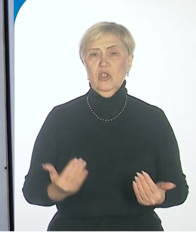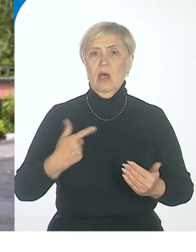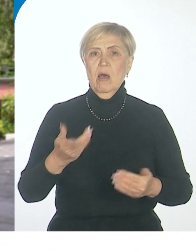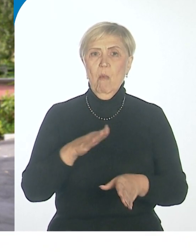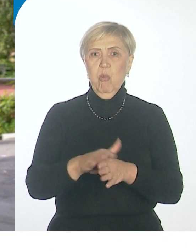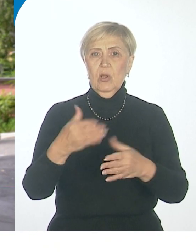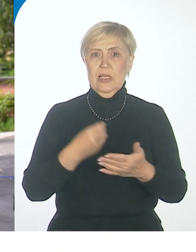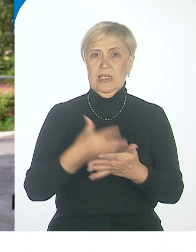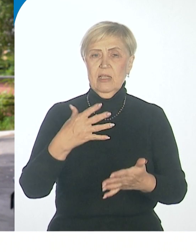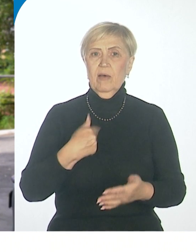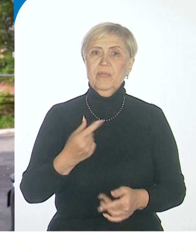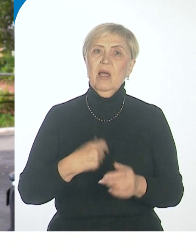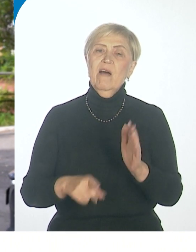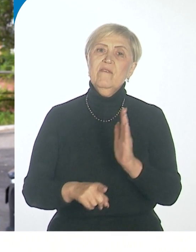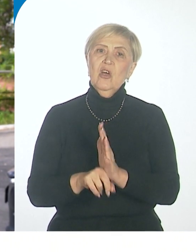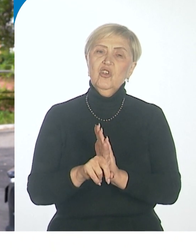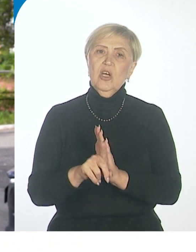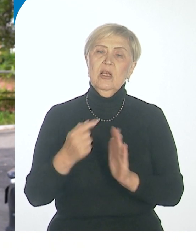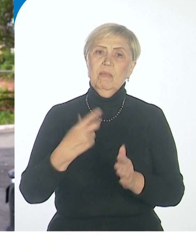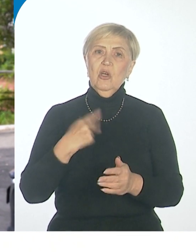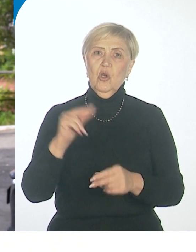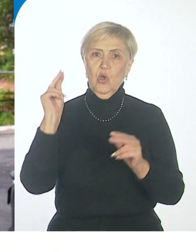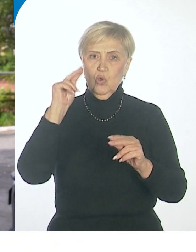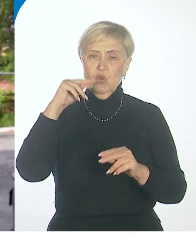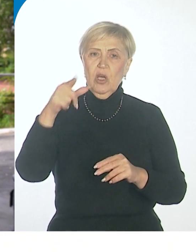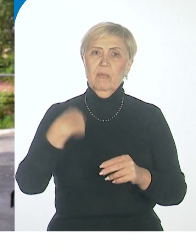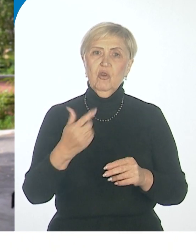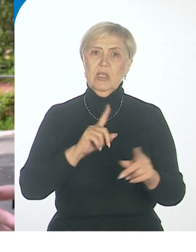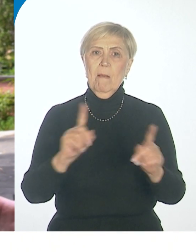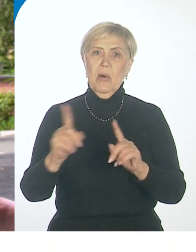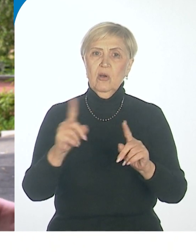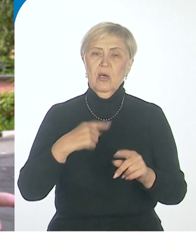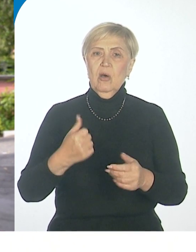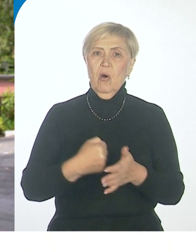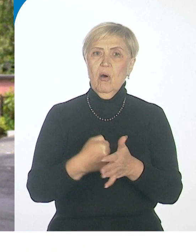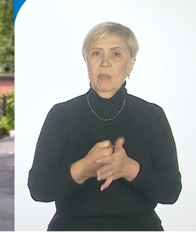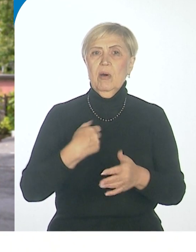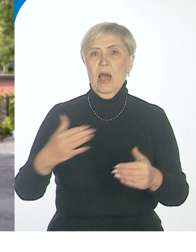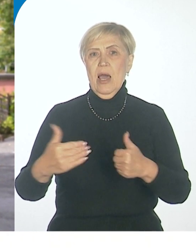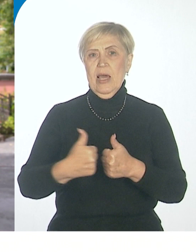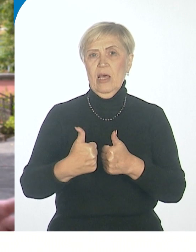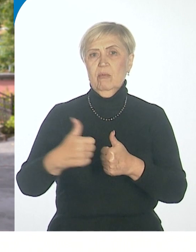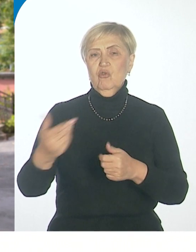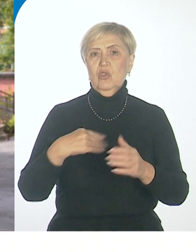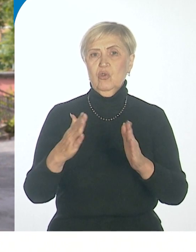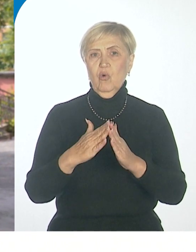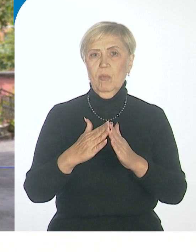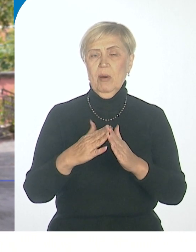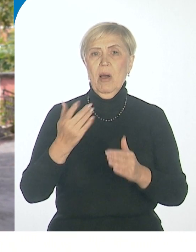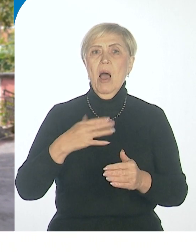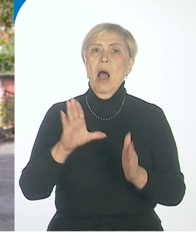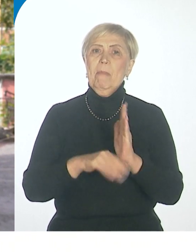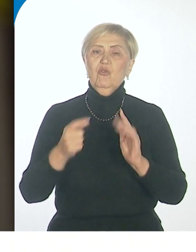Сначала мы изучаем маршрут около дома. Затем до ближайшего магазина, аптеки, поликлиники,